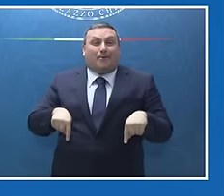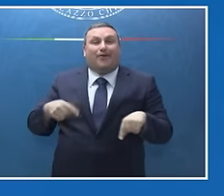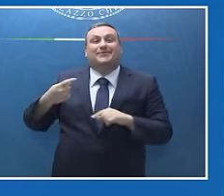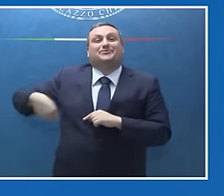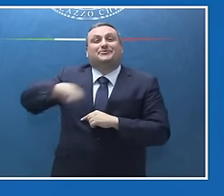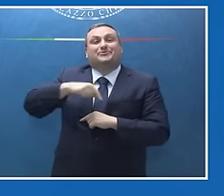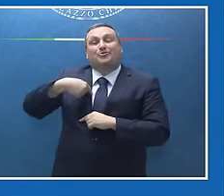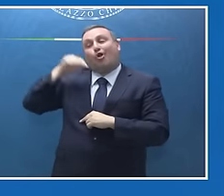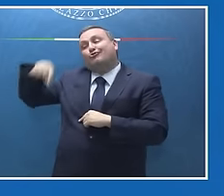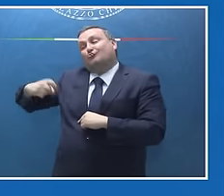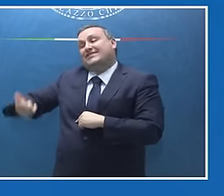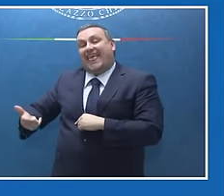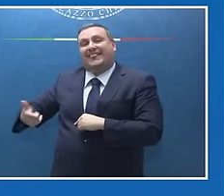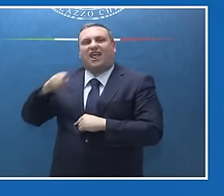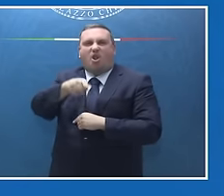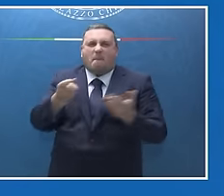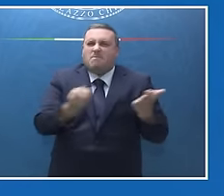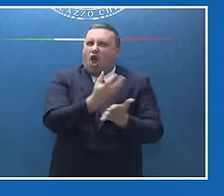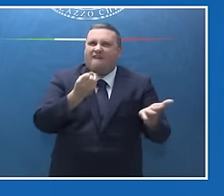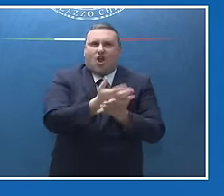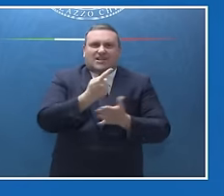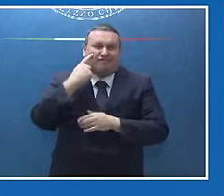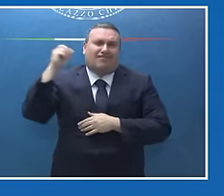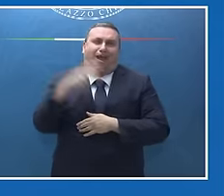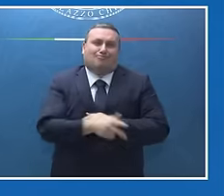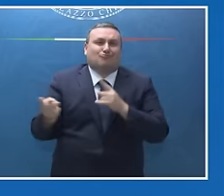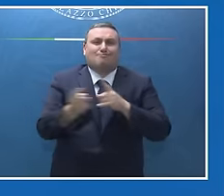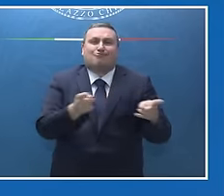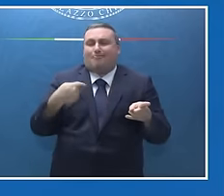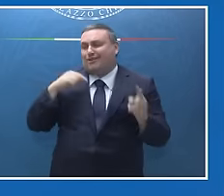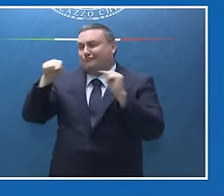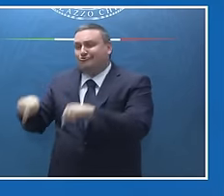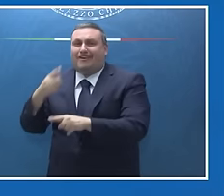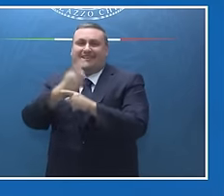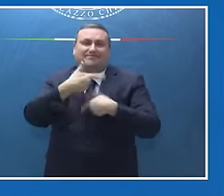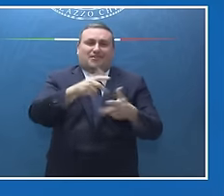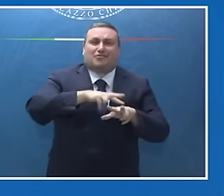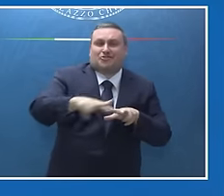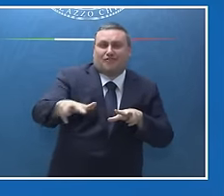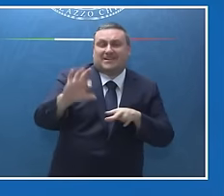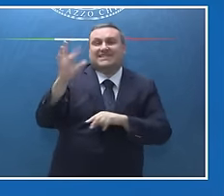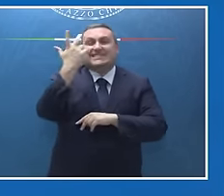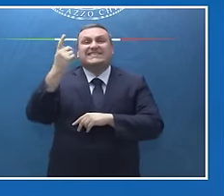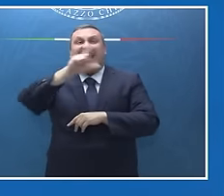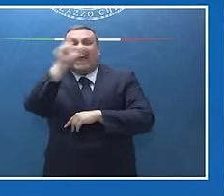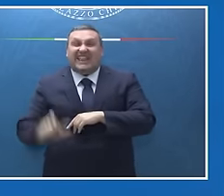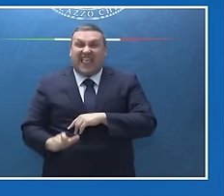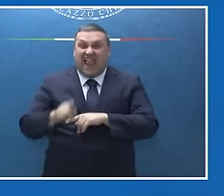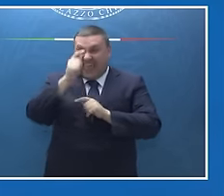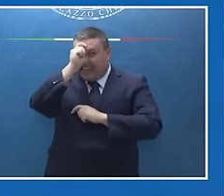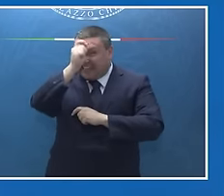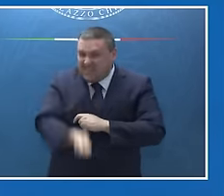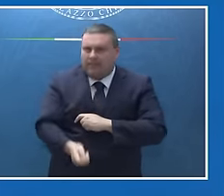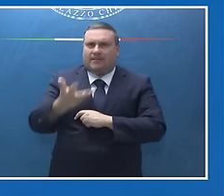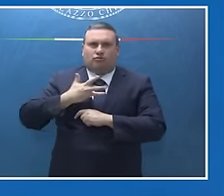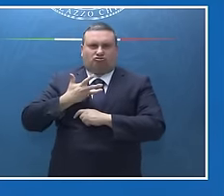sono bravi a darci lezioni sul rispetto delle istituzioni, forse se si parte dal rispetto per la propria nazione si arriva anche a un rispetto per le istituzioni che